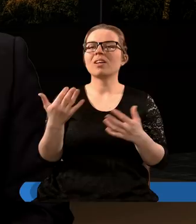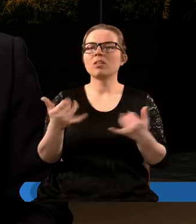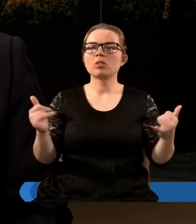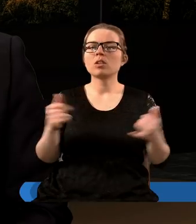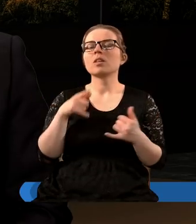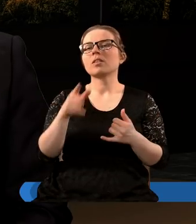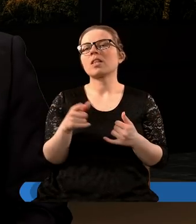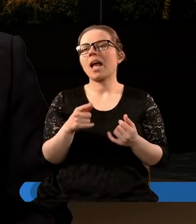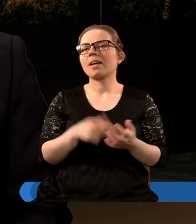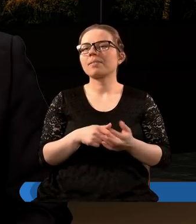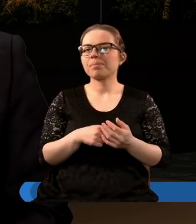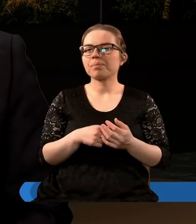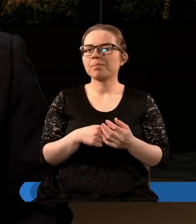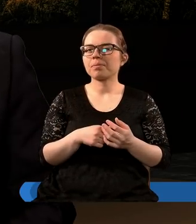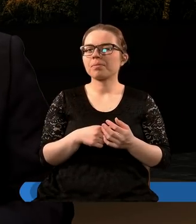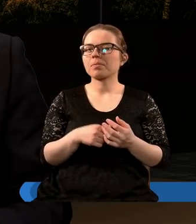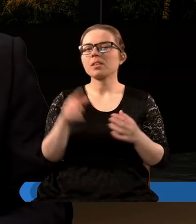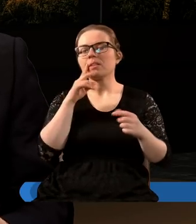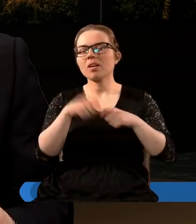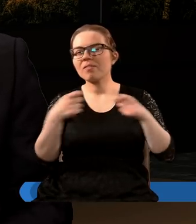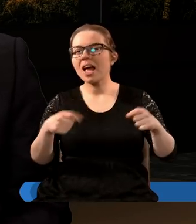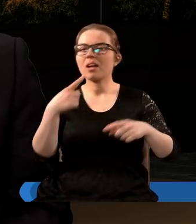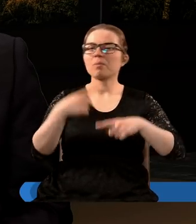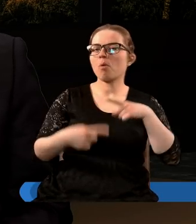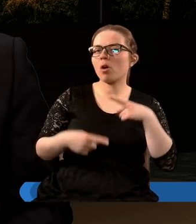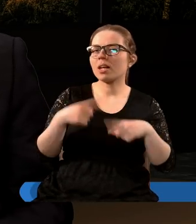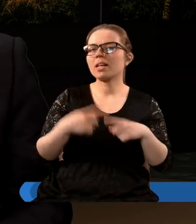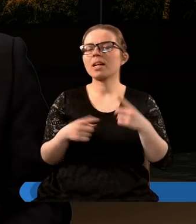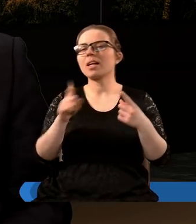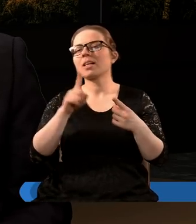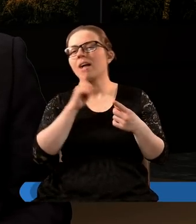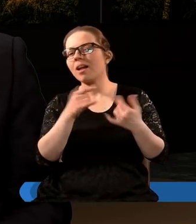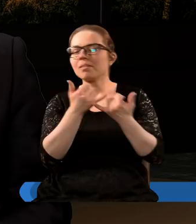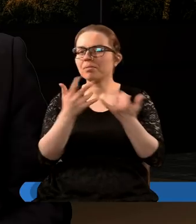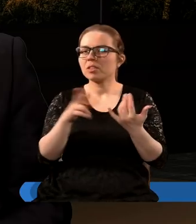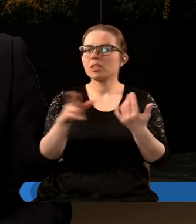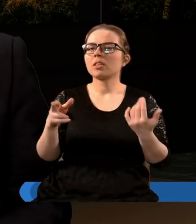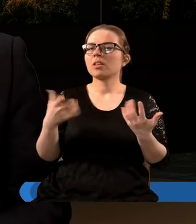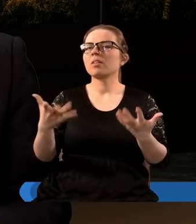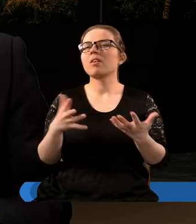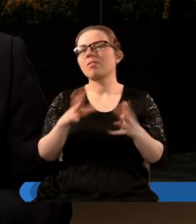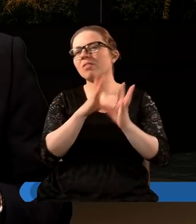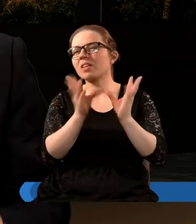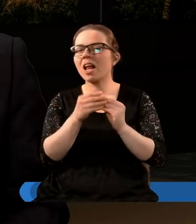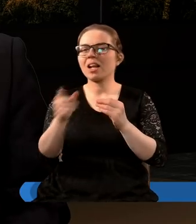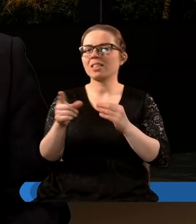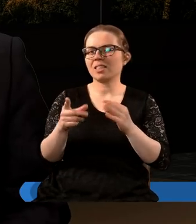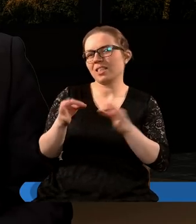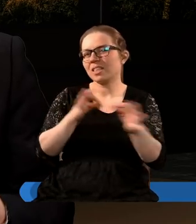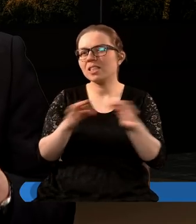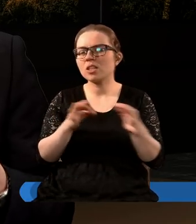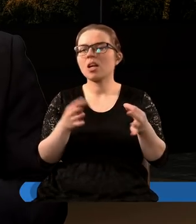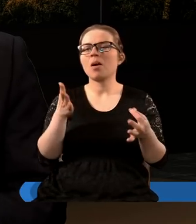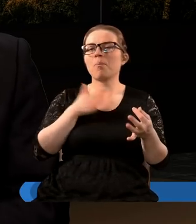Taki twór, taka więź polityki z religią istniała w wszelkich okresach historii.